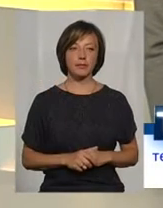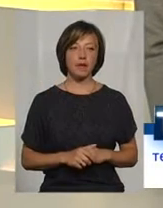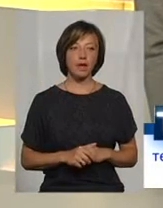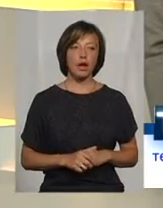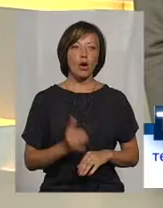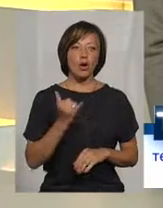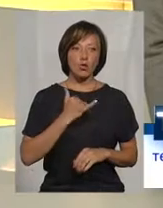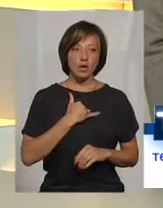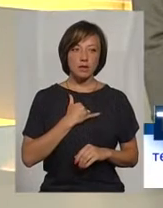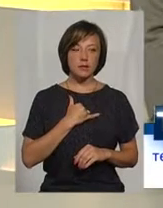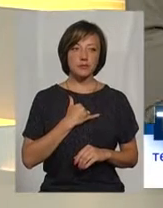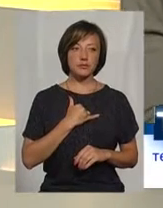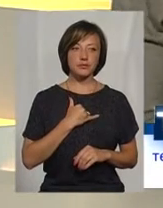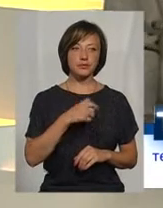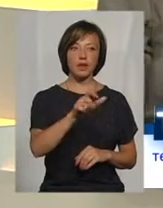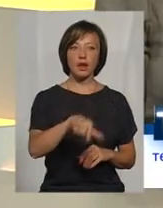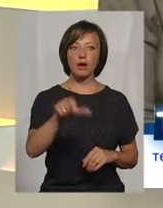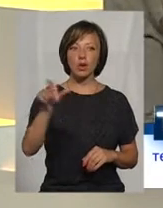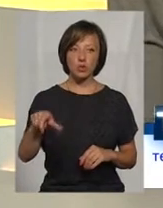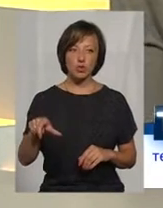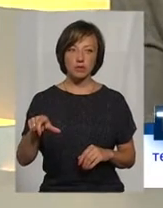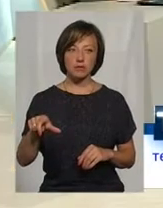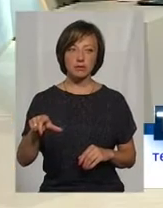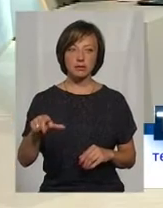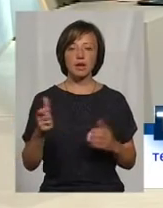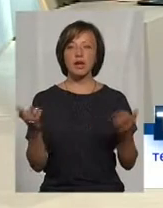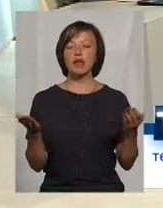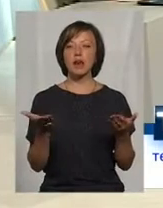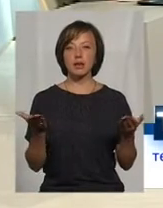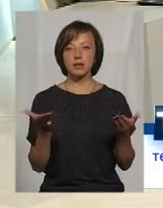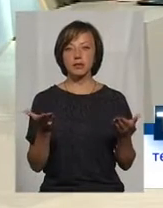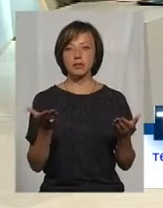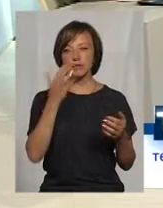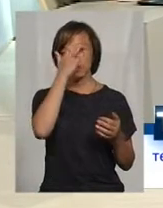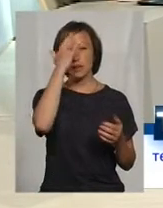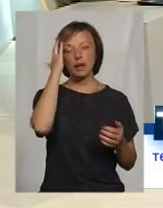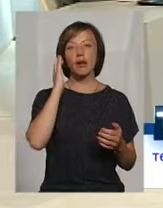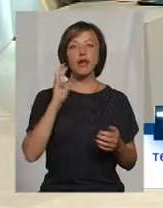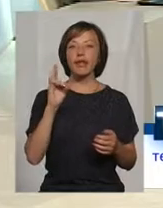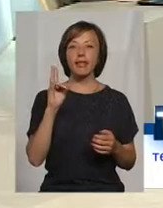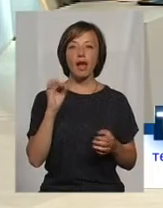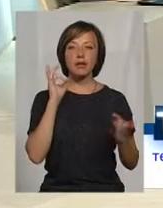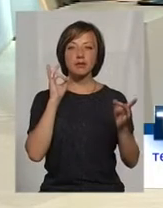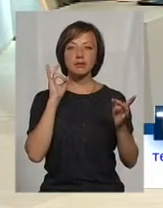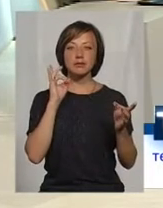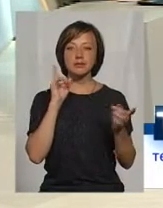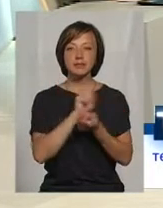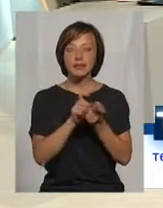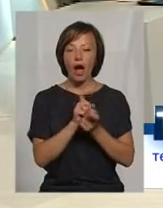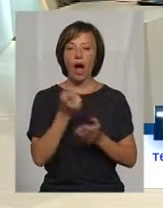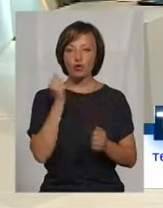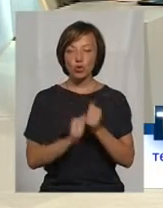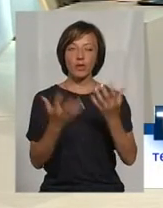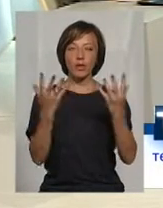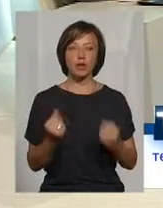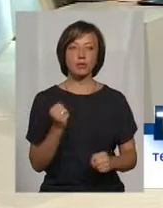в студії сьогодні люди, які не зі слів, а зі своєї щоденної праці